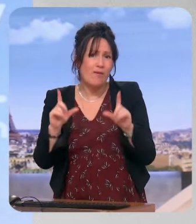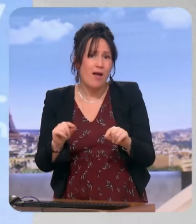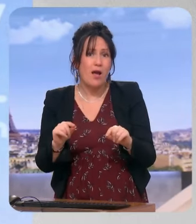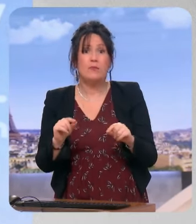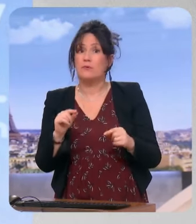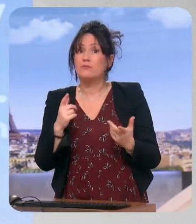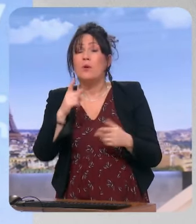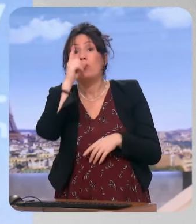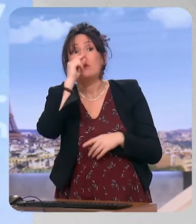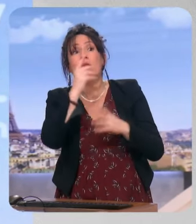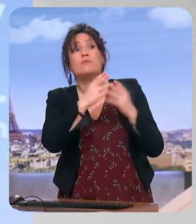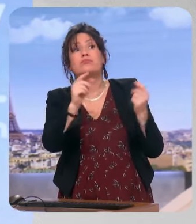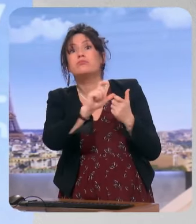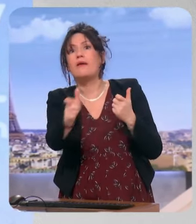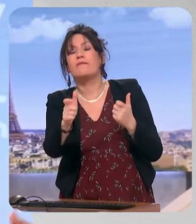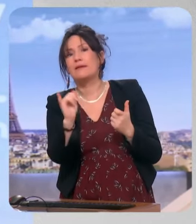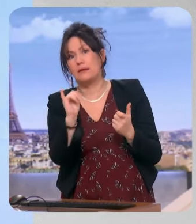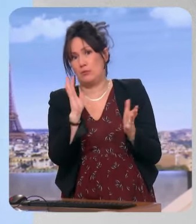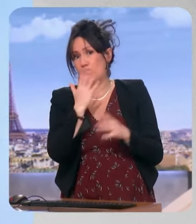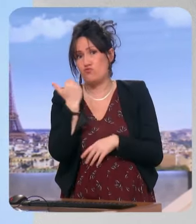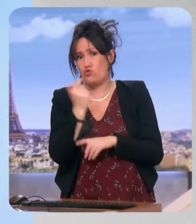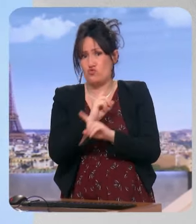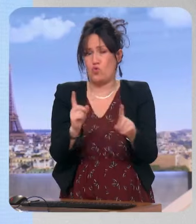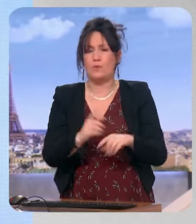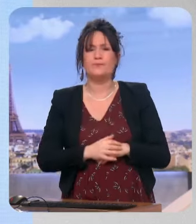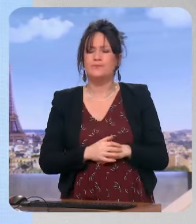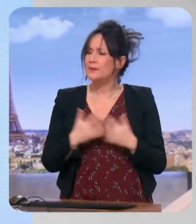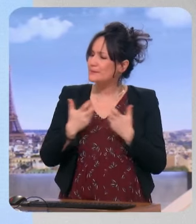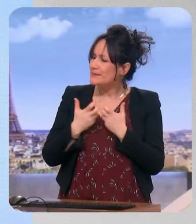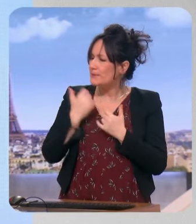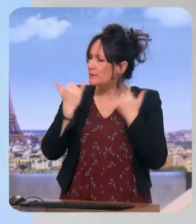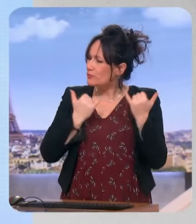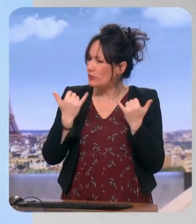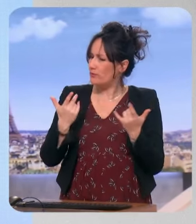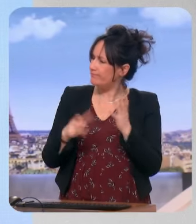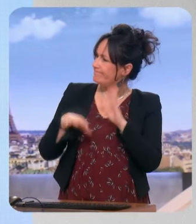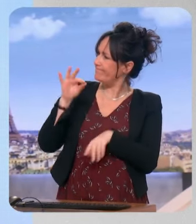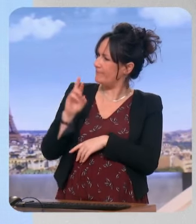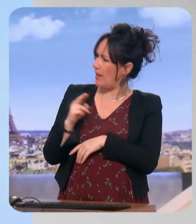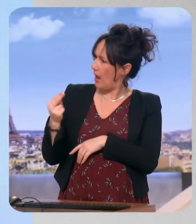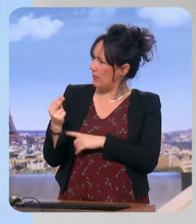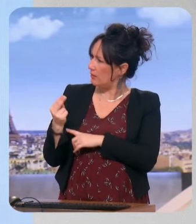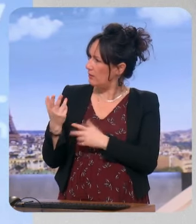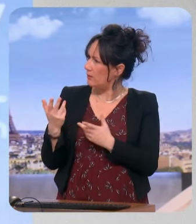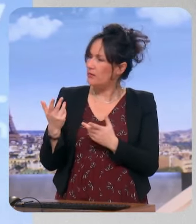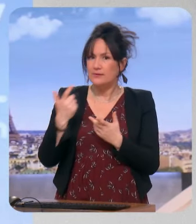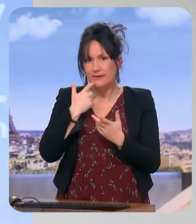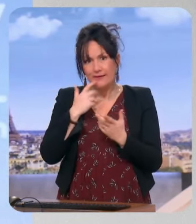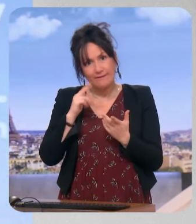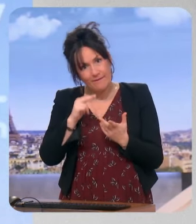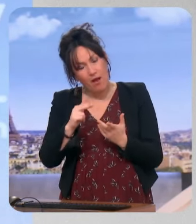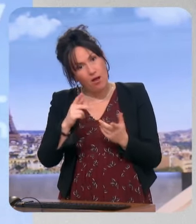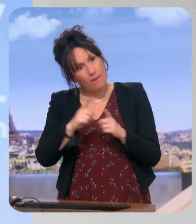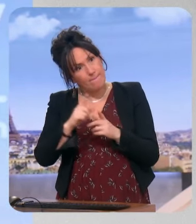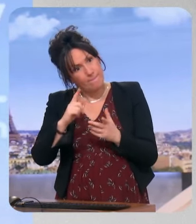plus sympathiques et plus démocrates. Mais si le RN était par exemple à l'Élysée aujourd'hui, est-ce que vous reconnaîtriez ou pas ce scrutin ? Oui, et d'ailleurs la France reconnaîtra ce scrutin.